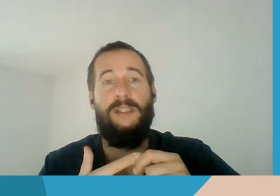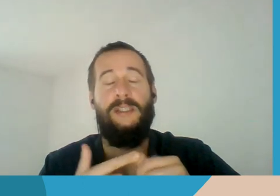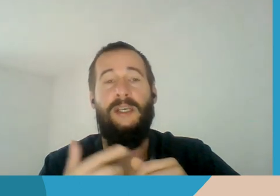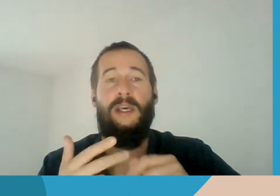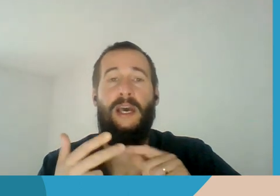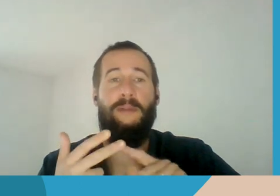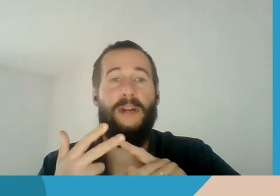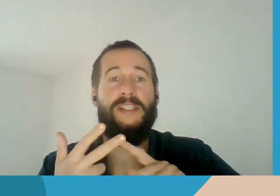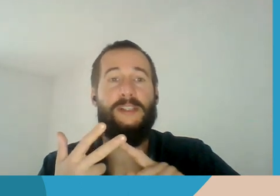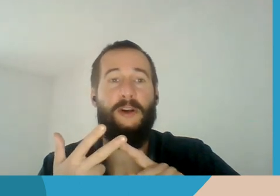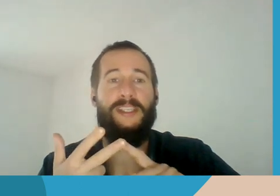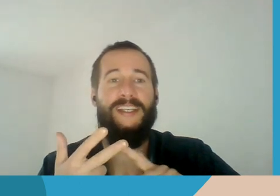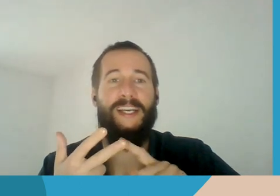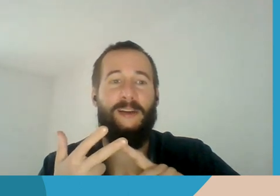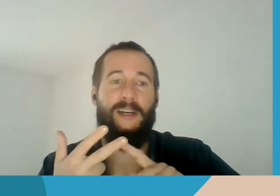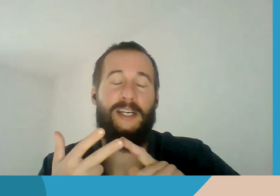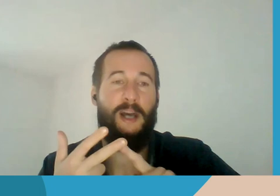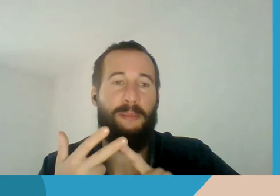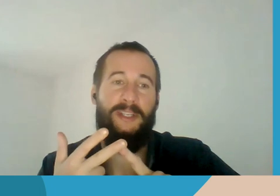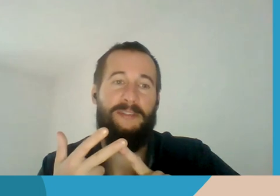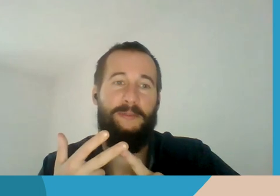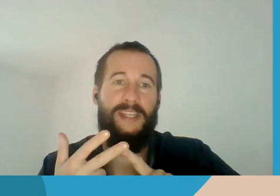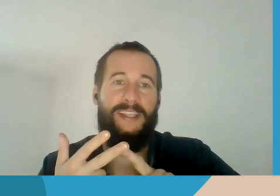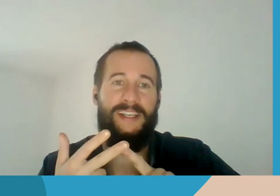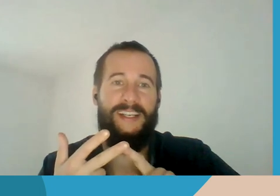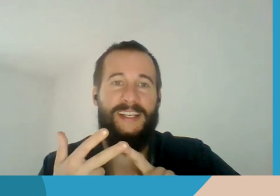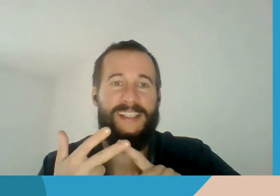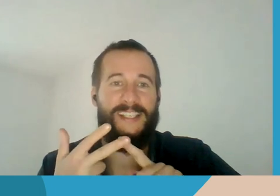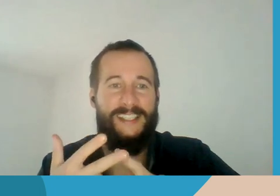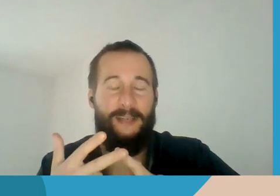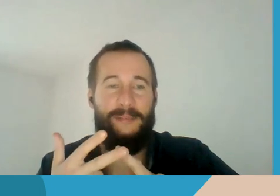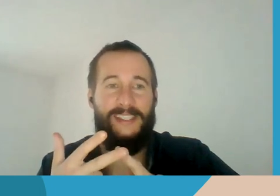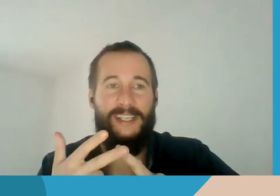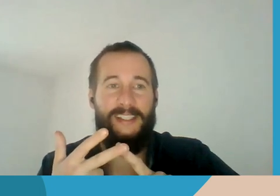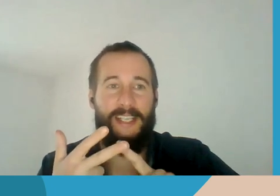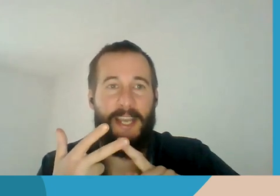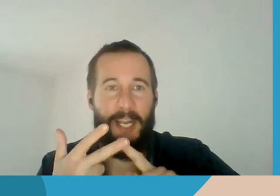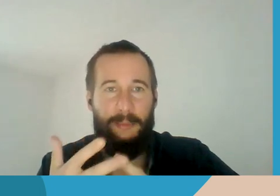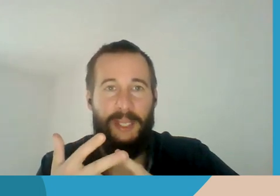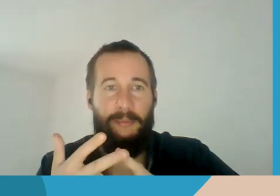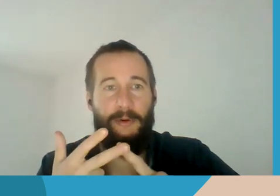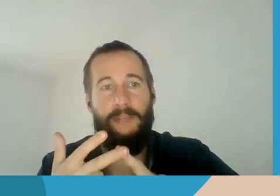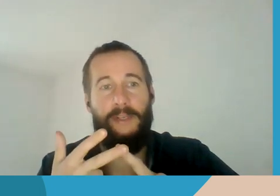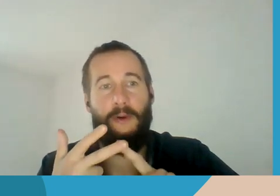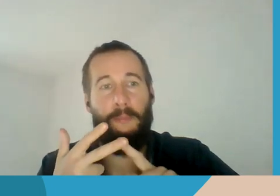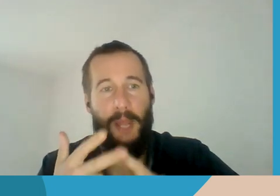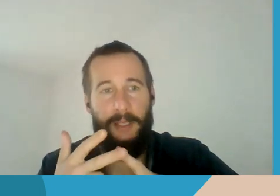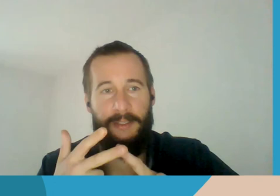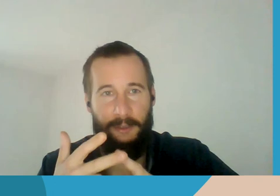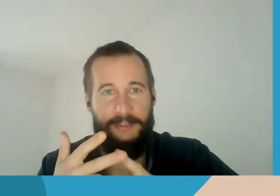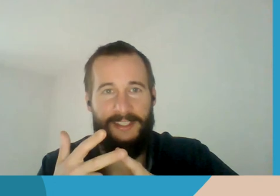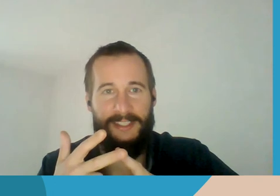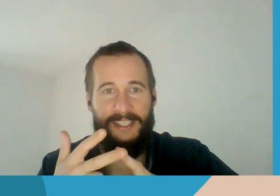būti pateikti raštiški dokumentai, su kurių pagalba jie galėtų